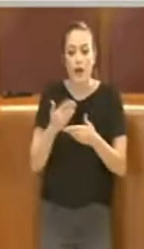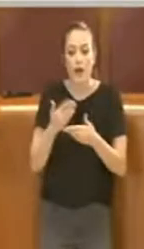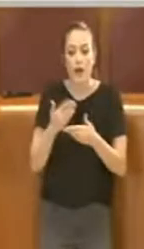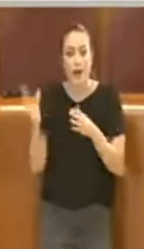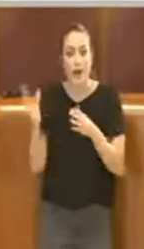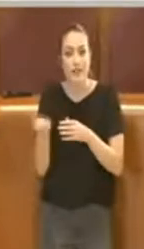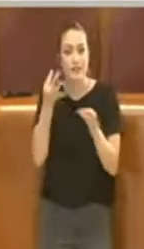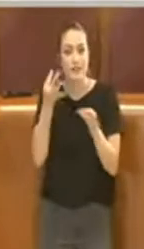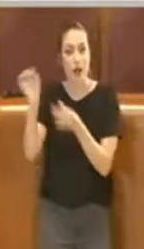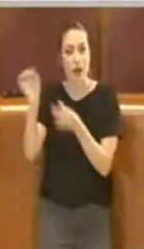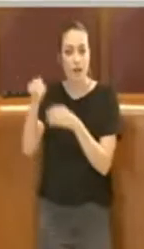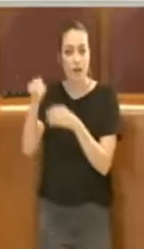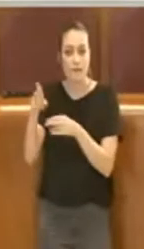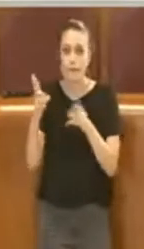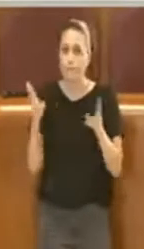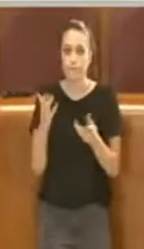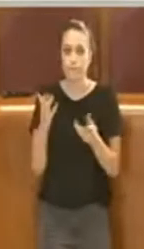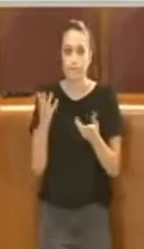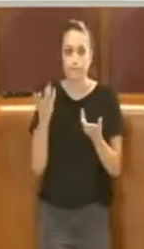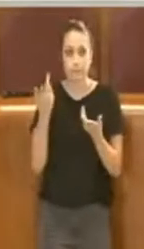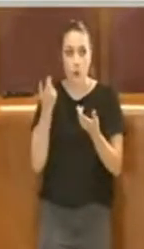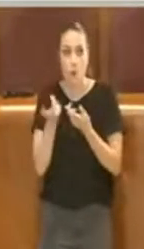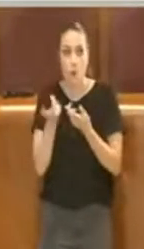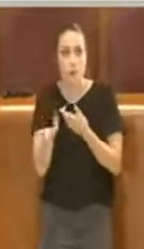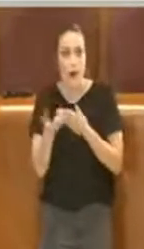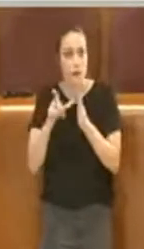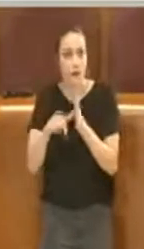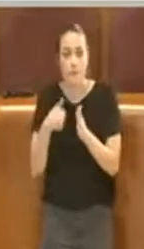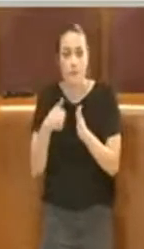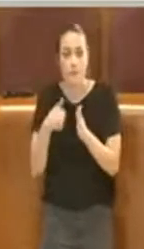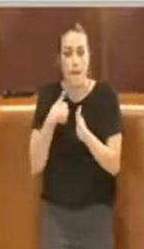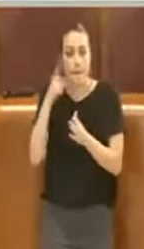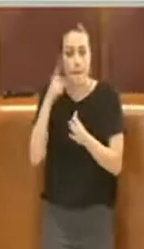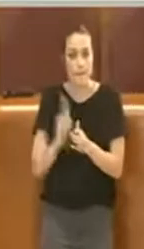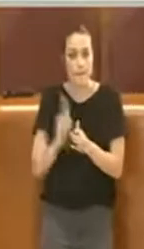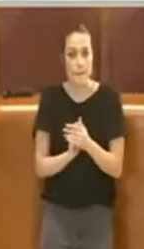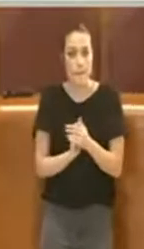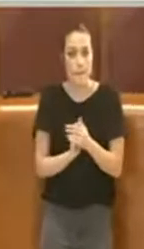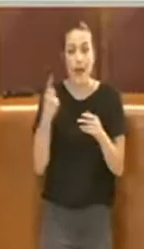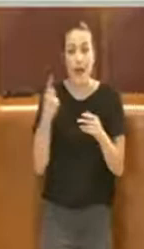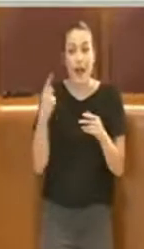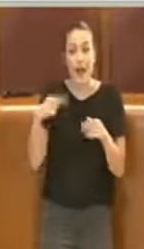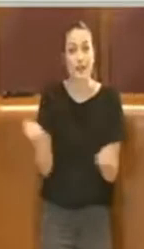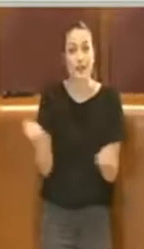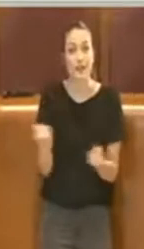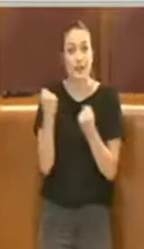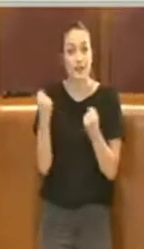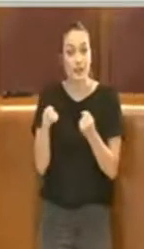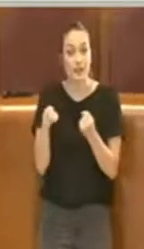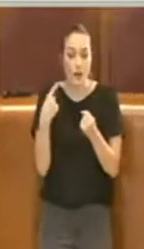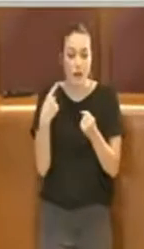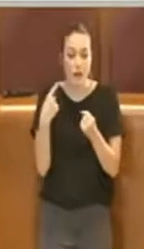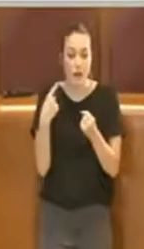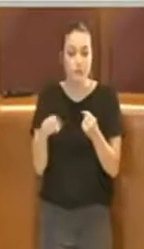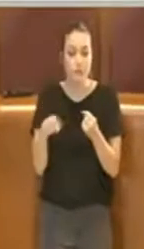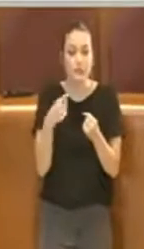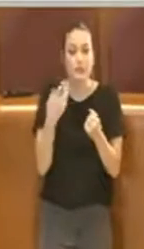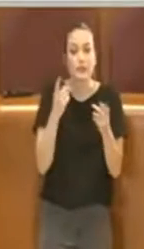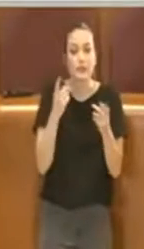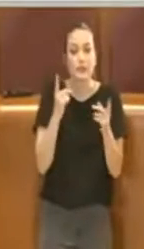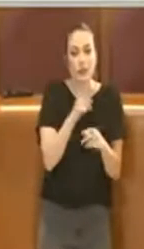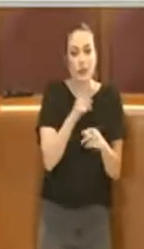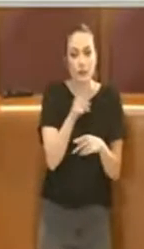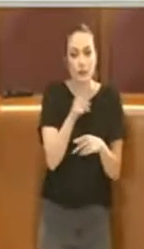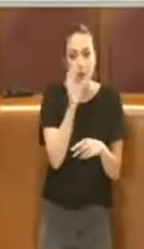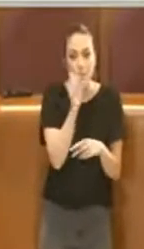attività produttive e posti di lavoro. E queste attività, che lo vogliate o no, che lo comprendiate o no, contribuiscono al